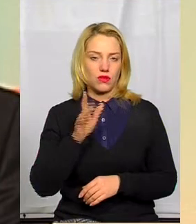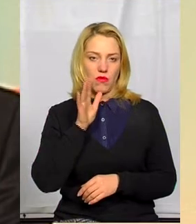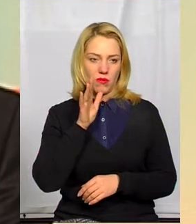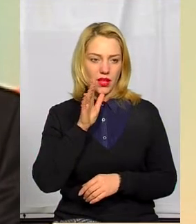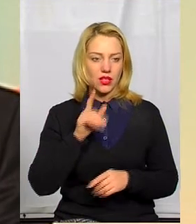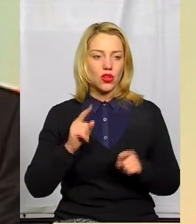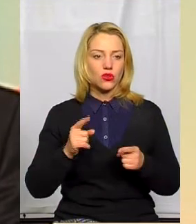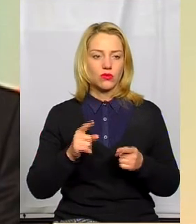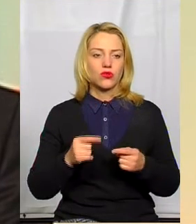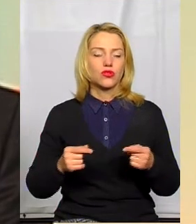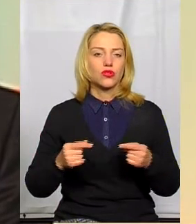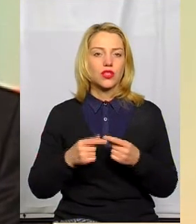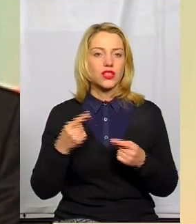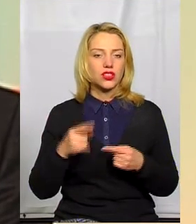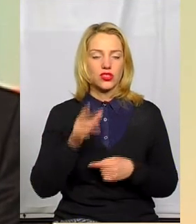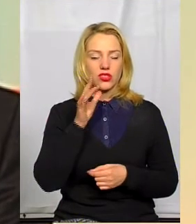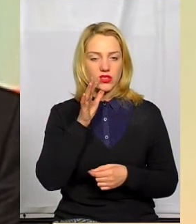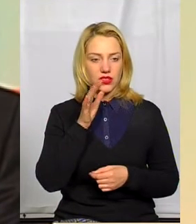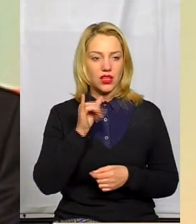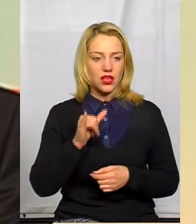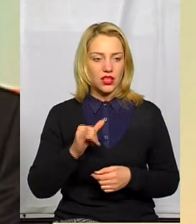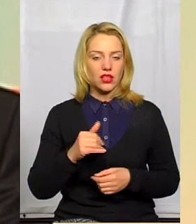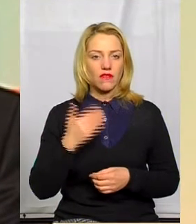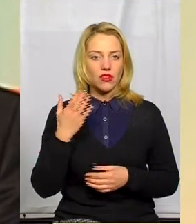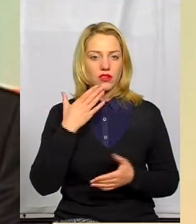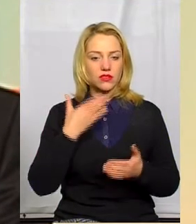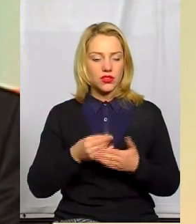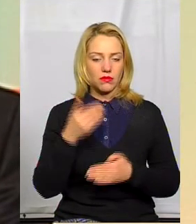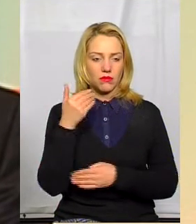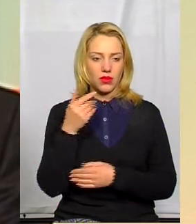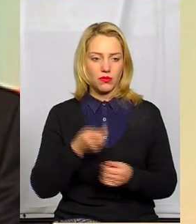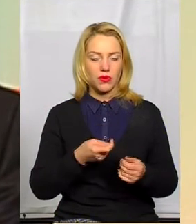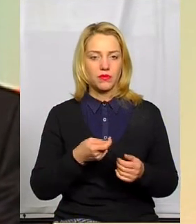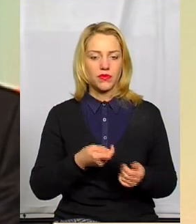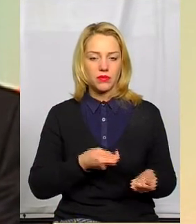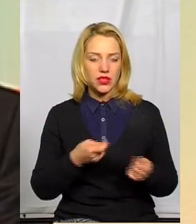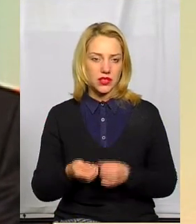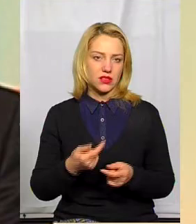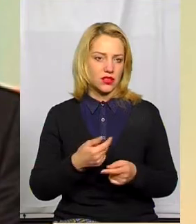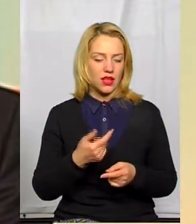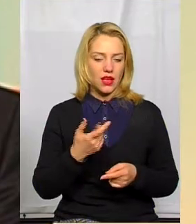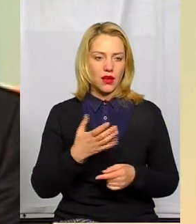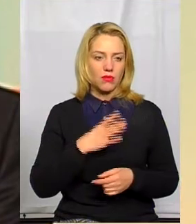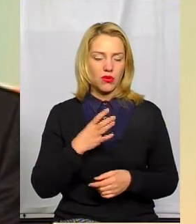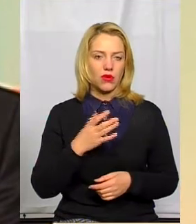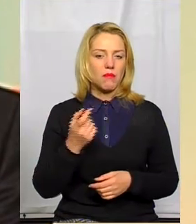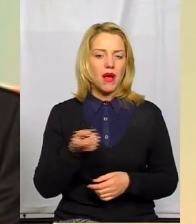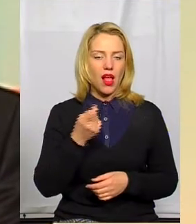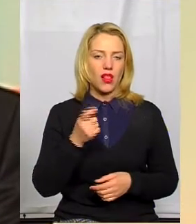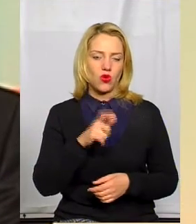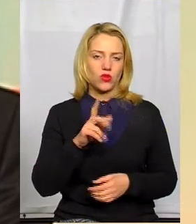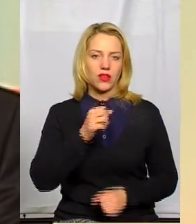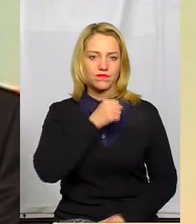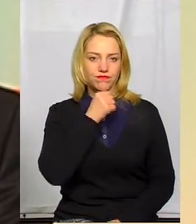абсолютно інші часи, і вона своїм прапором прийшла, дуже надзвичайно було, звичайно, мало людей такого вже